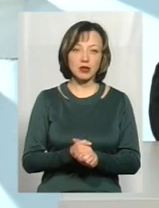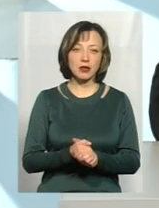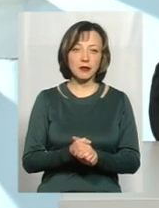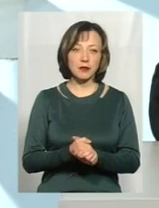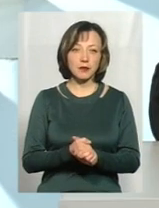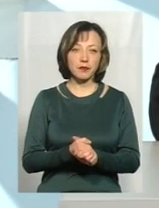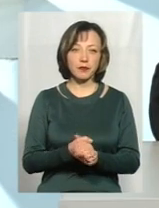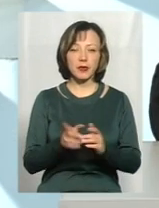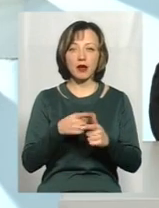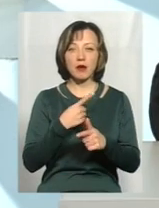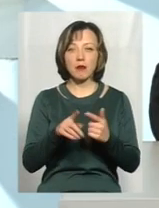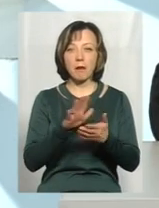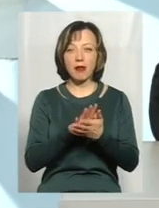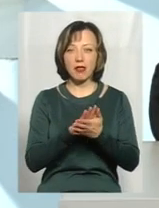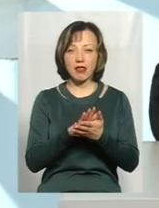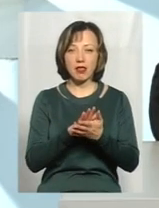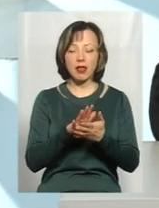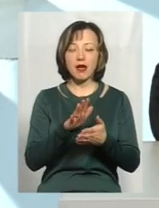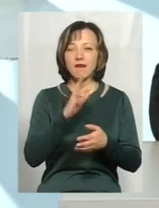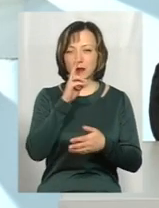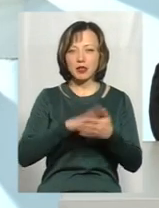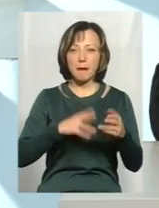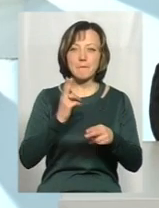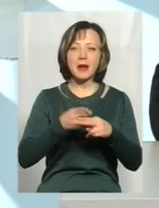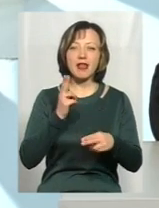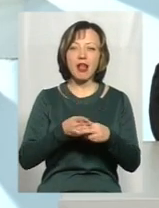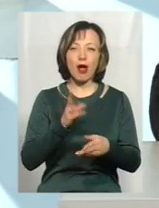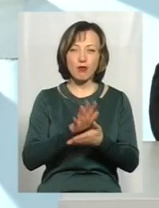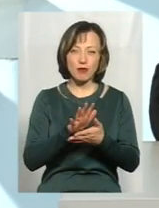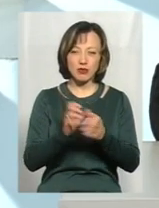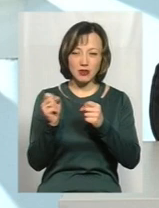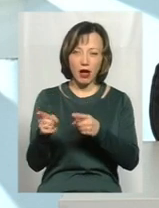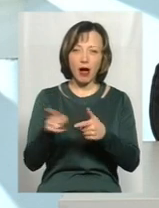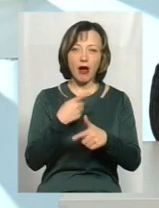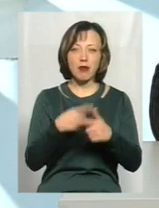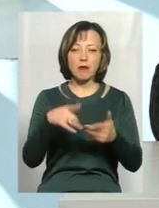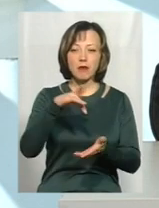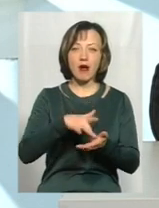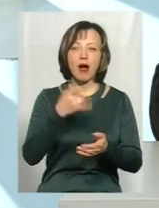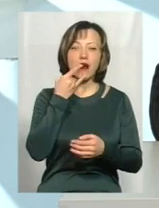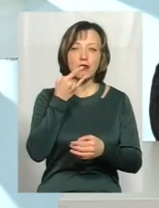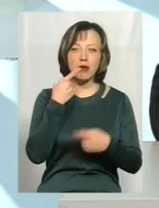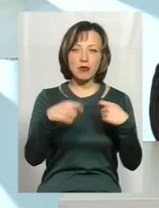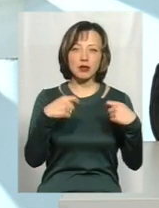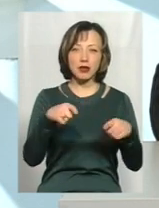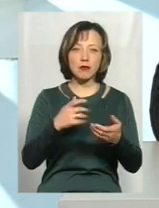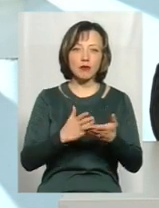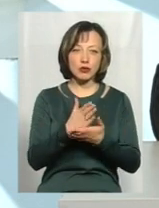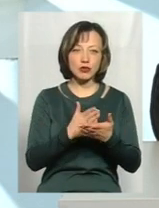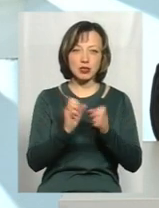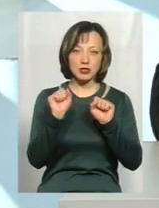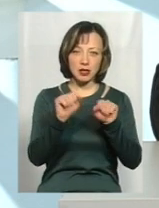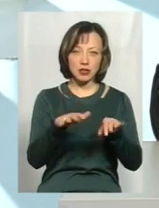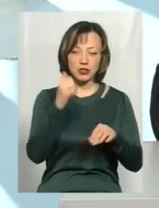або на металобрухт, або на пункти, де продають нові акумулятори, там є така послуга, що